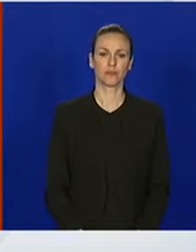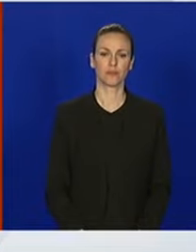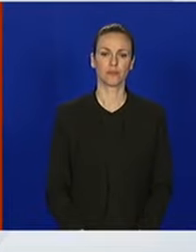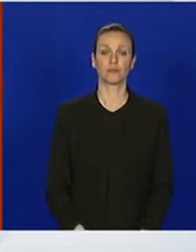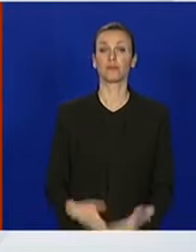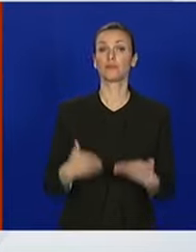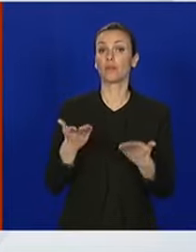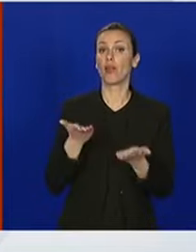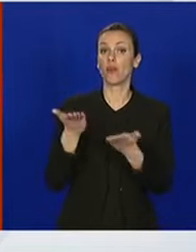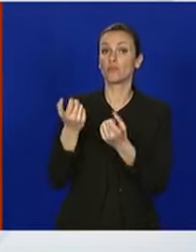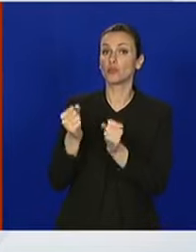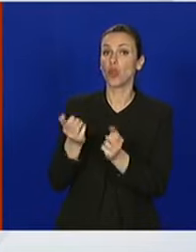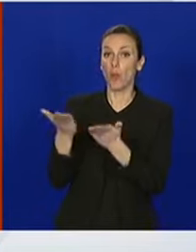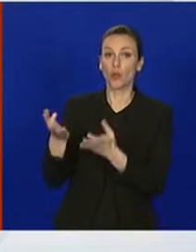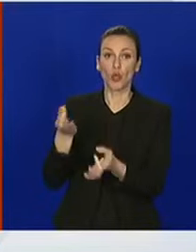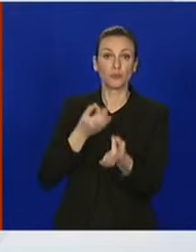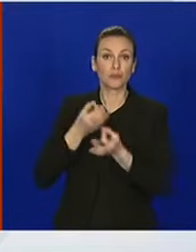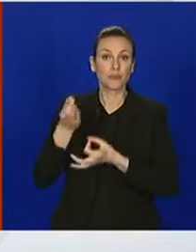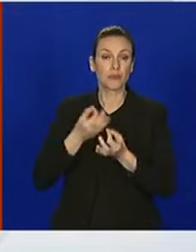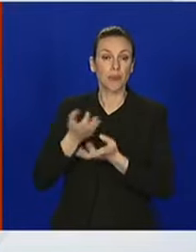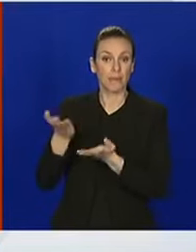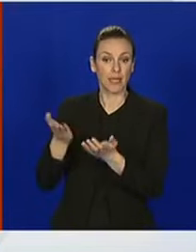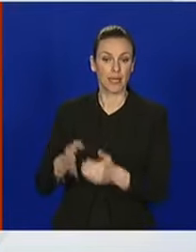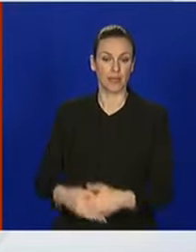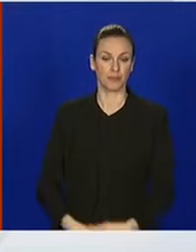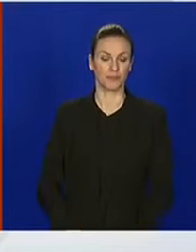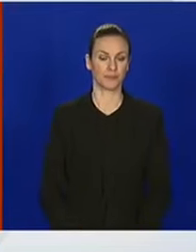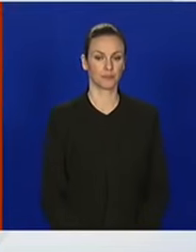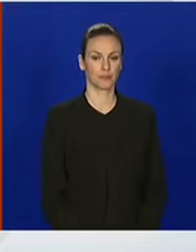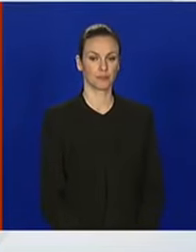Evo, izvolite, možete postavljati pitanja.